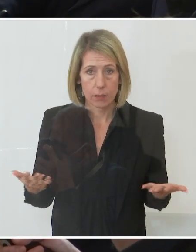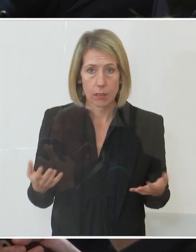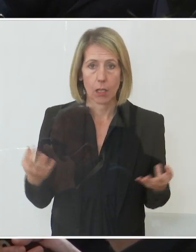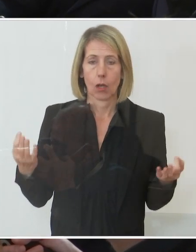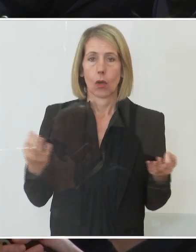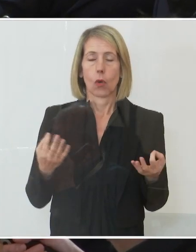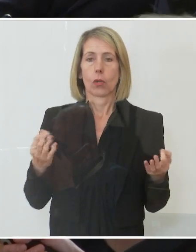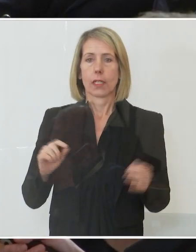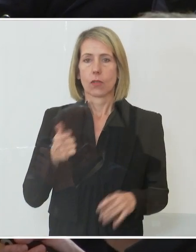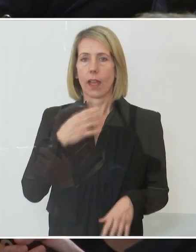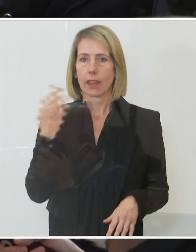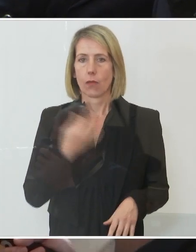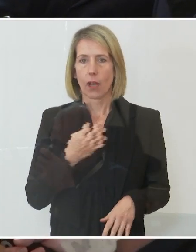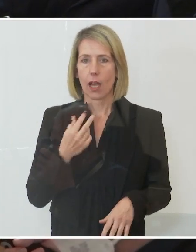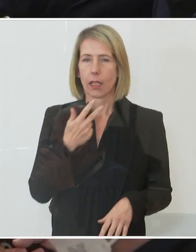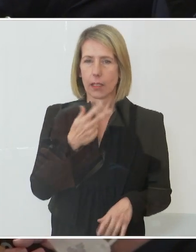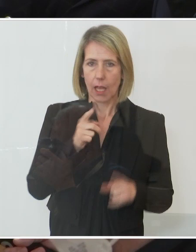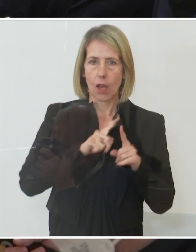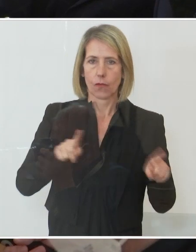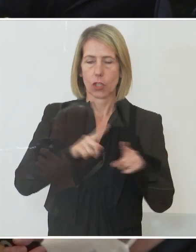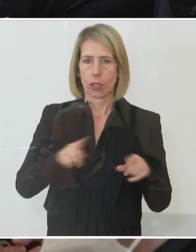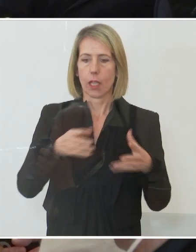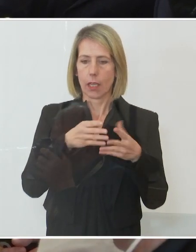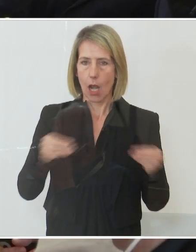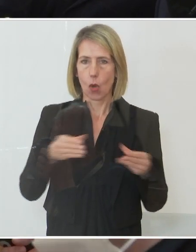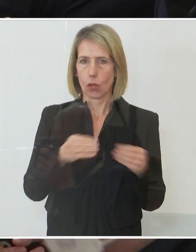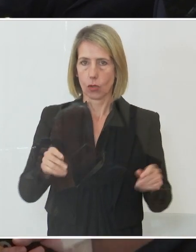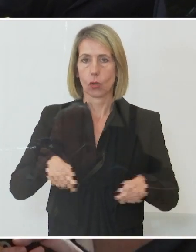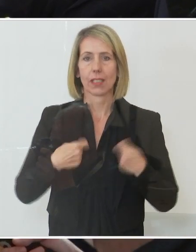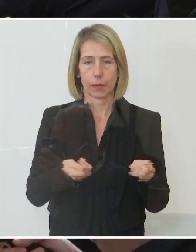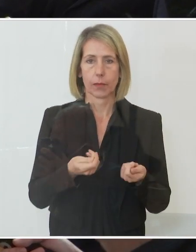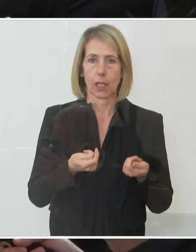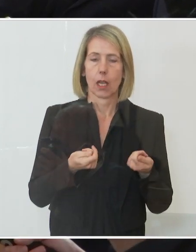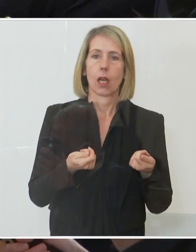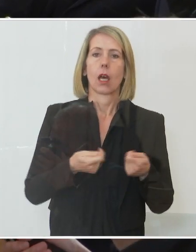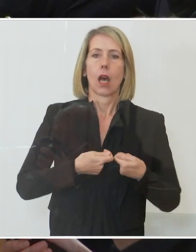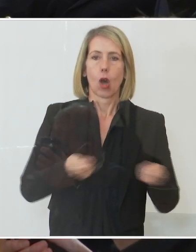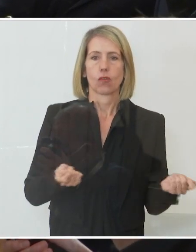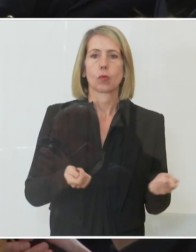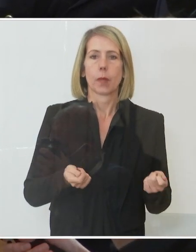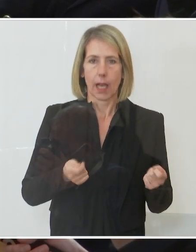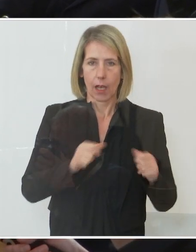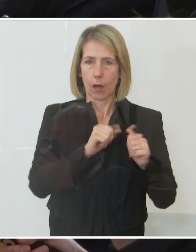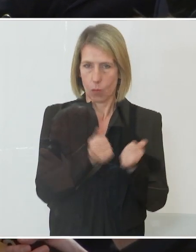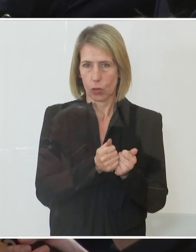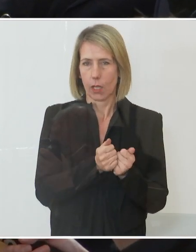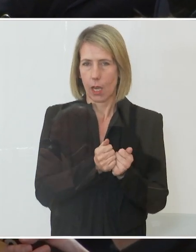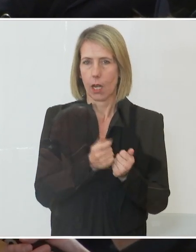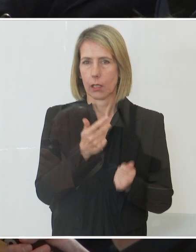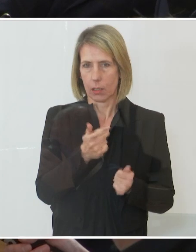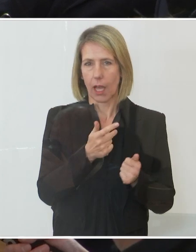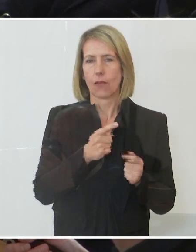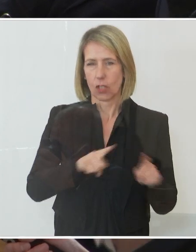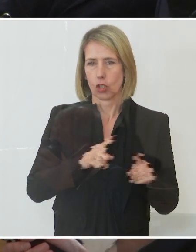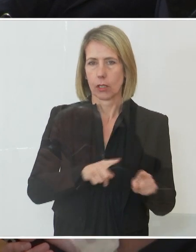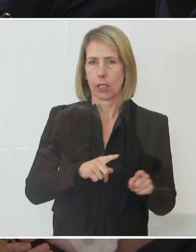es gibt ja, soweit ich es überblicken kann, drei verschiedene Lösungen, Aufsperrmodalitäten in den Bundesländern. Glauben Sie, dass die